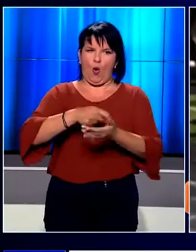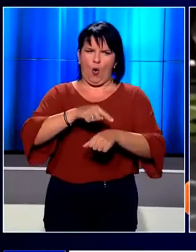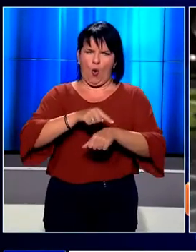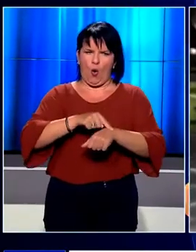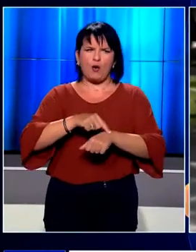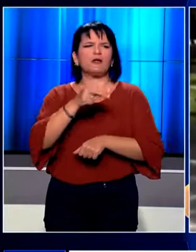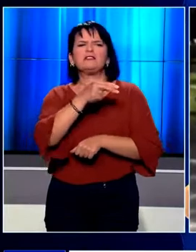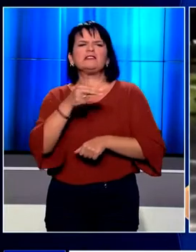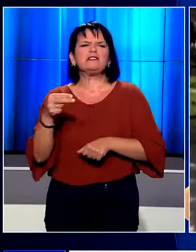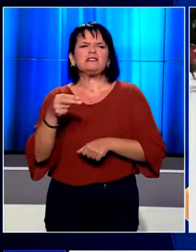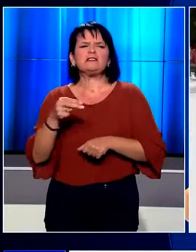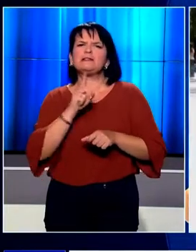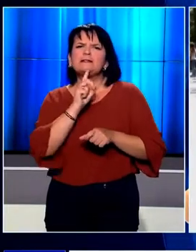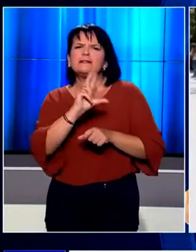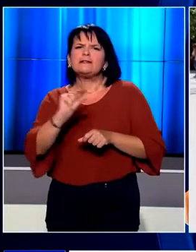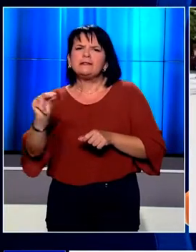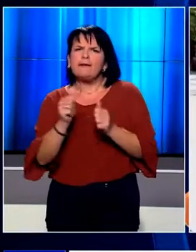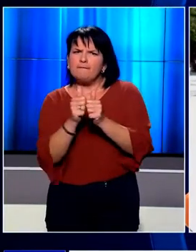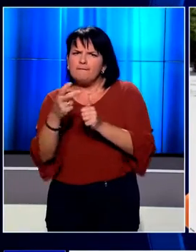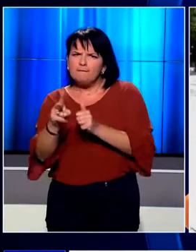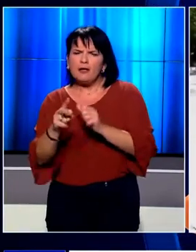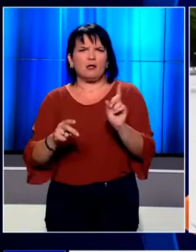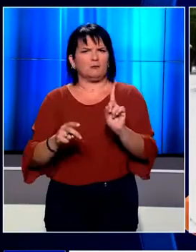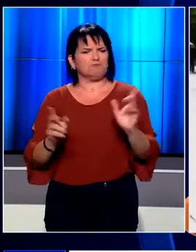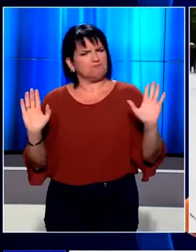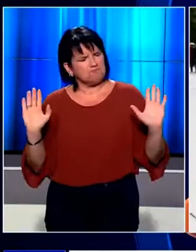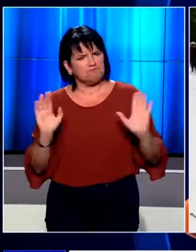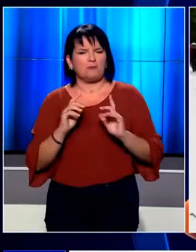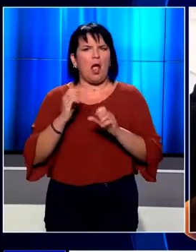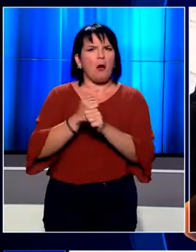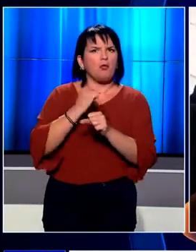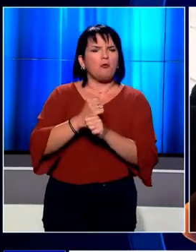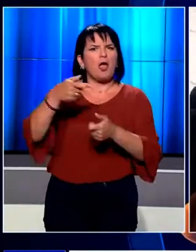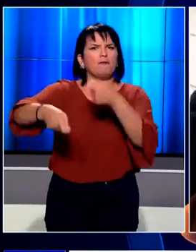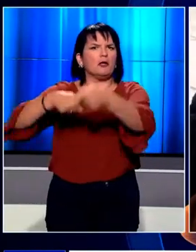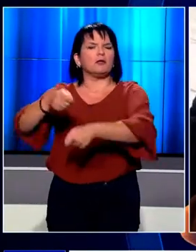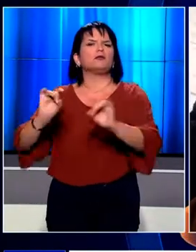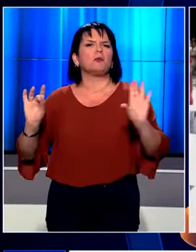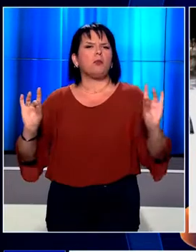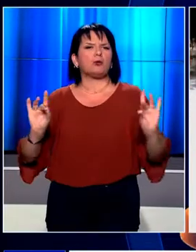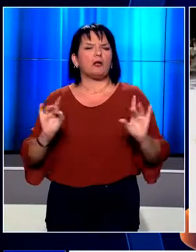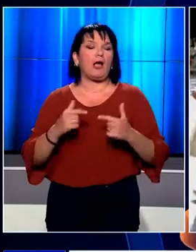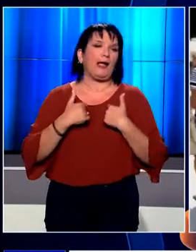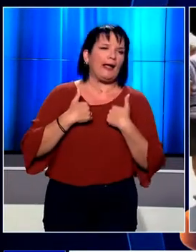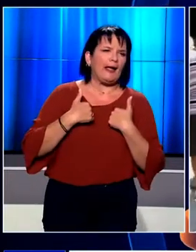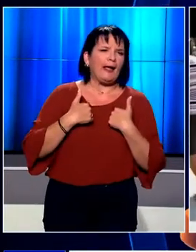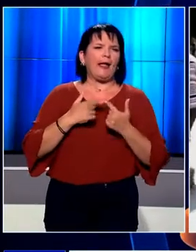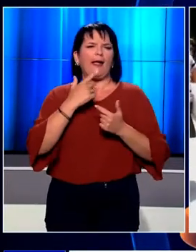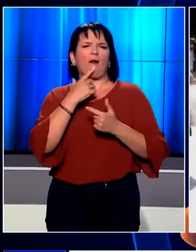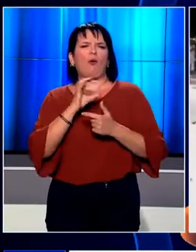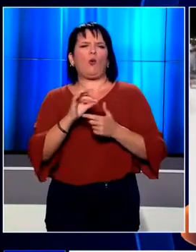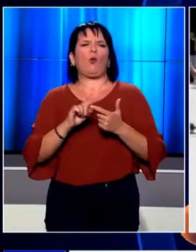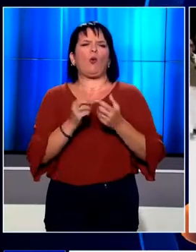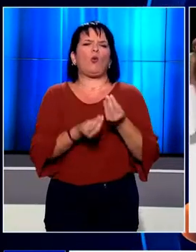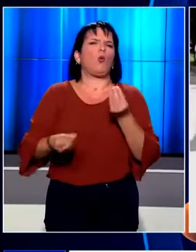Δεν συμβαίνει όμως το ίδιο με τους φίλους της. Αρκετοί φίλοι μου δουλεύουν παραπάνω ώρες χωρίς να πληρώνονται υπεροωρίες. Πιστεύω ότι θα βοηθήσει γιατί πέρα πιο γονός